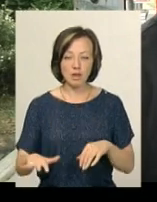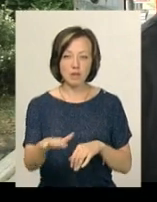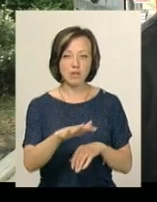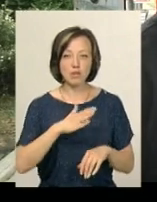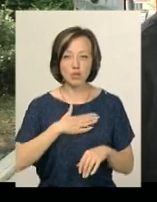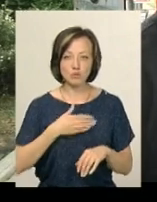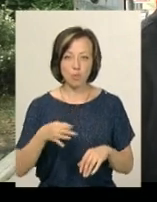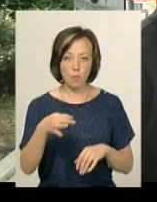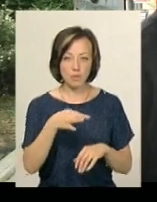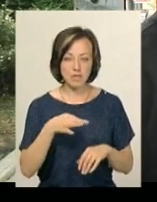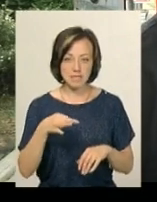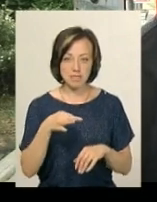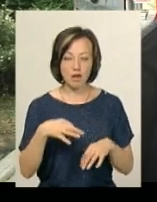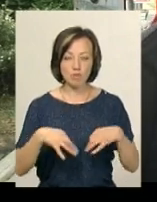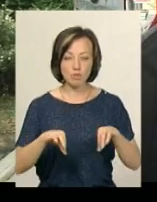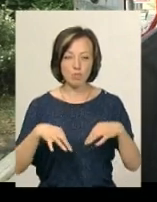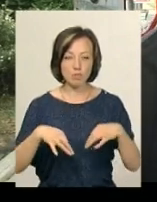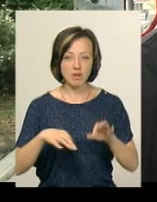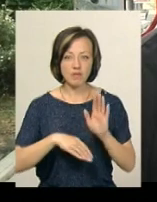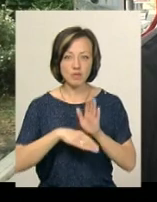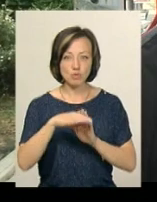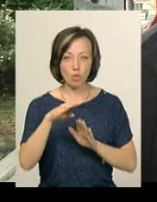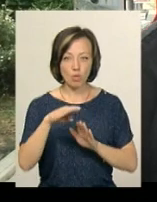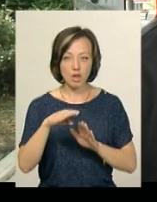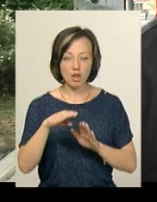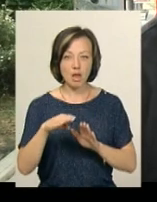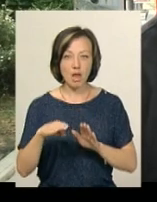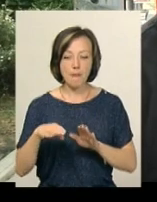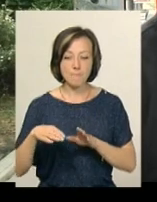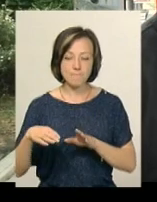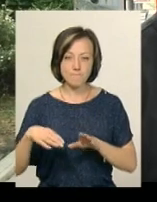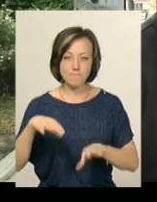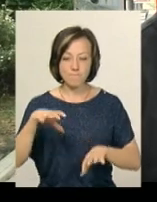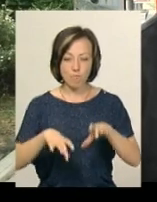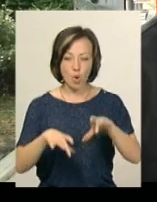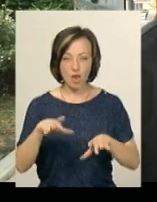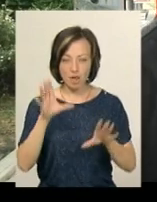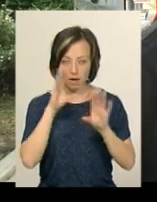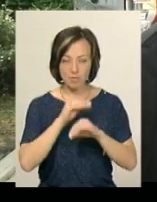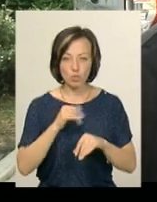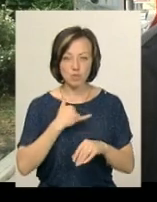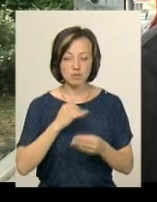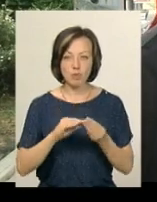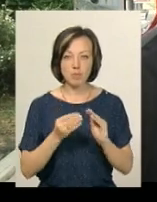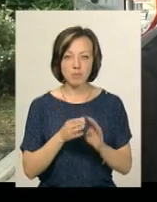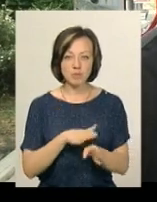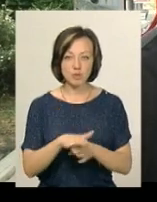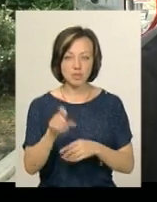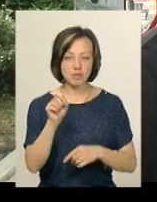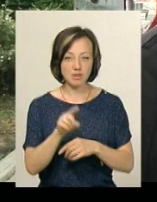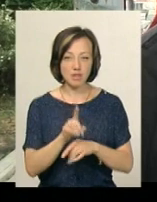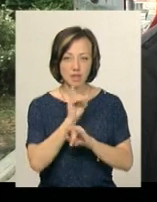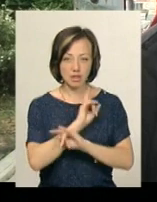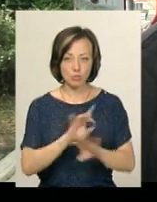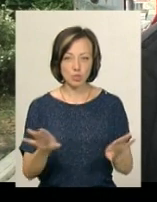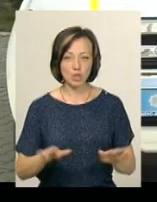нашої області автомобілів високої прохідності. Я думаю, що в нас проблем з виконанням поставлених для